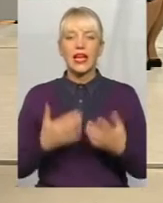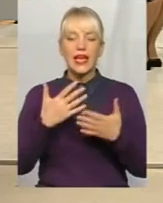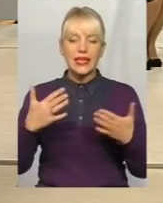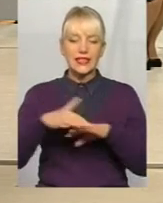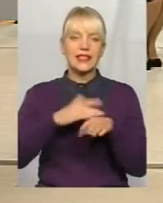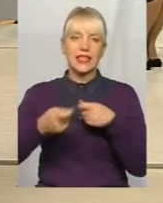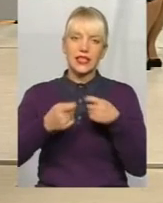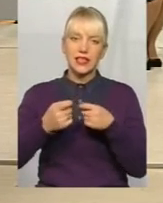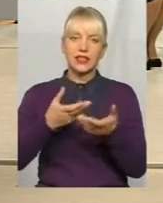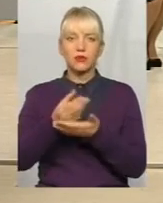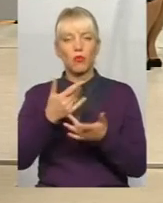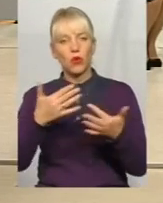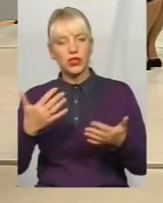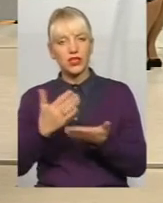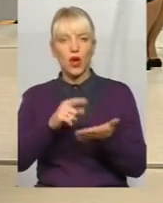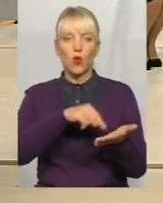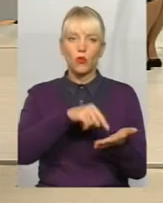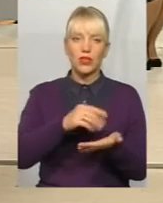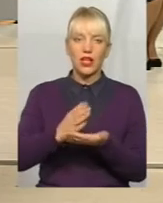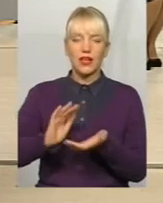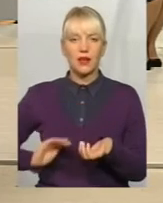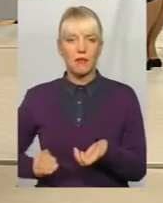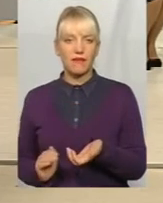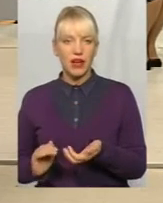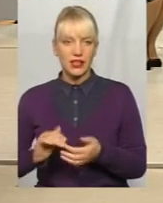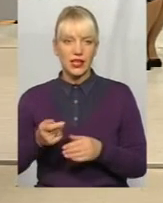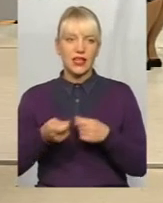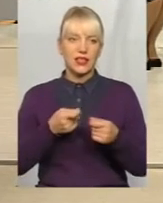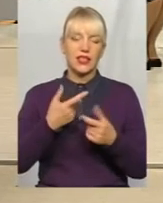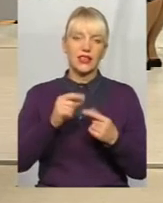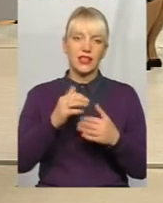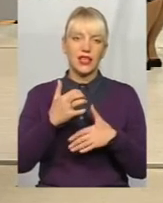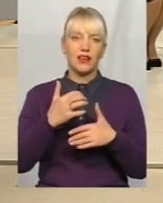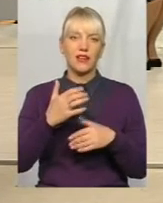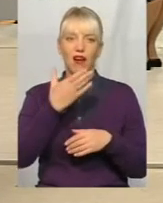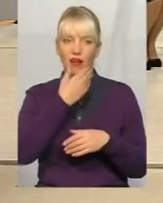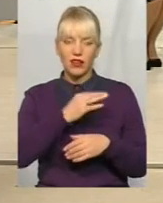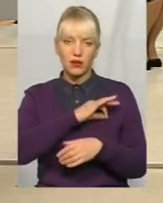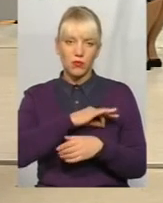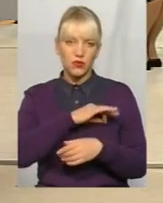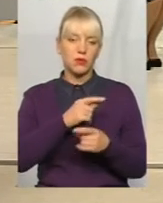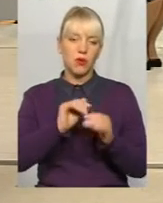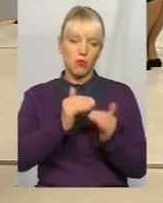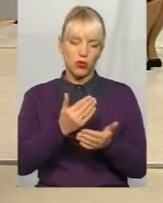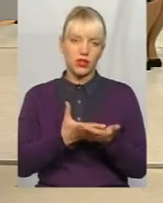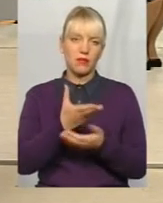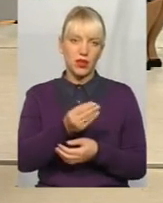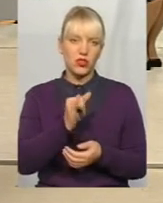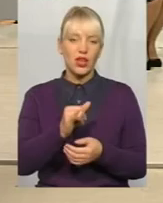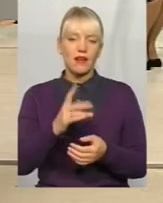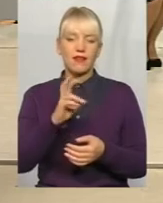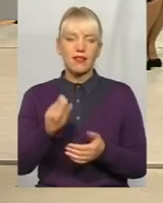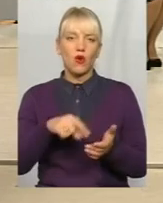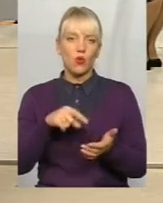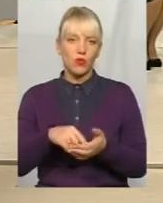сплачують по-різному, бо є комунальні ринки, є приватні ринки. Там, де хороші, сильні профспілки, платять менше, я вам зразу скажу. І на комунальних